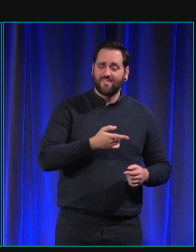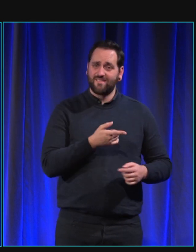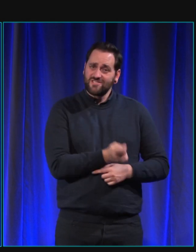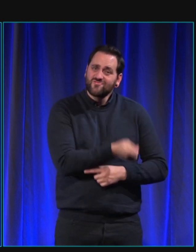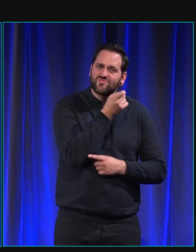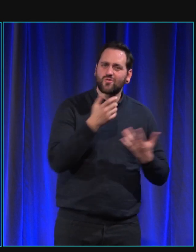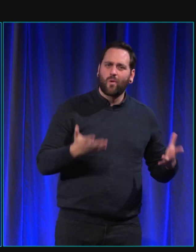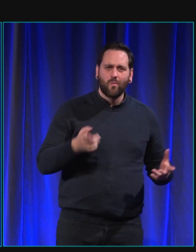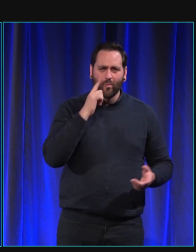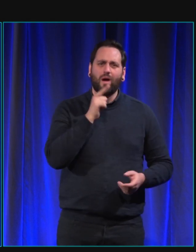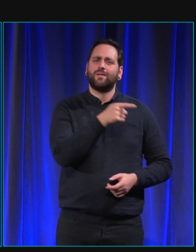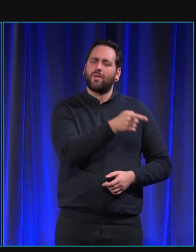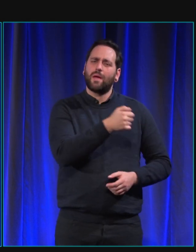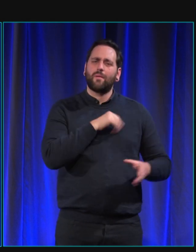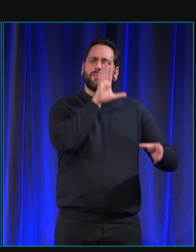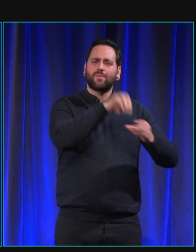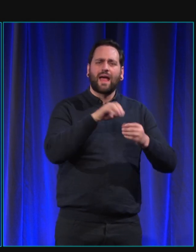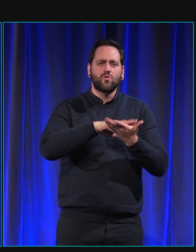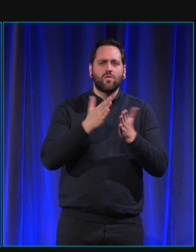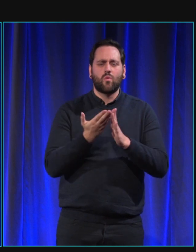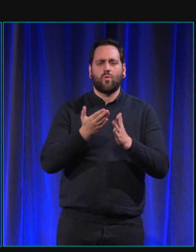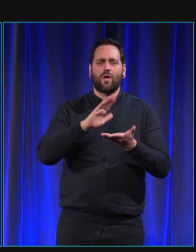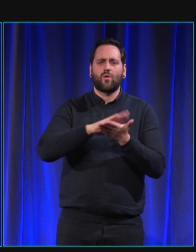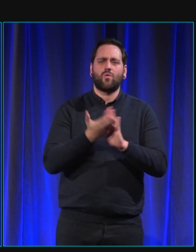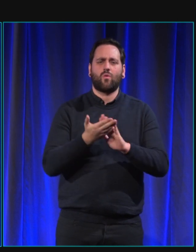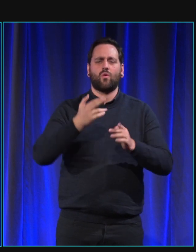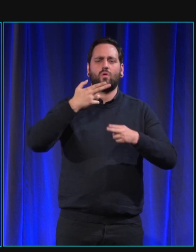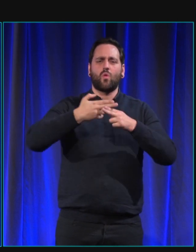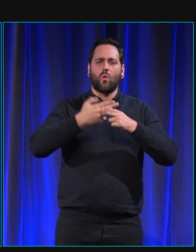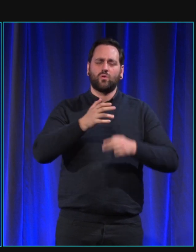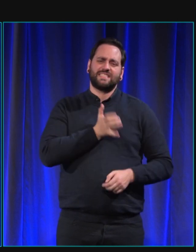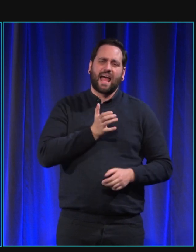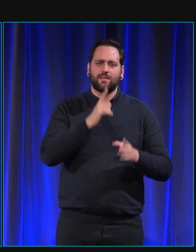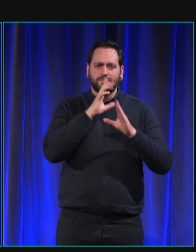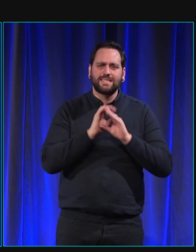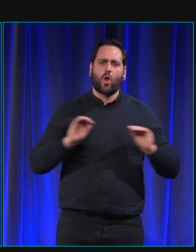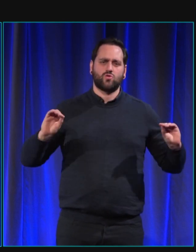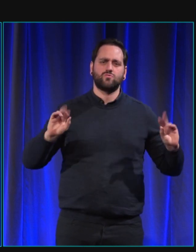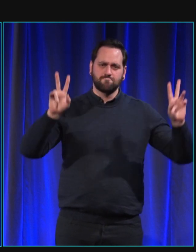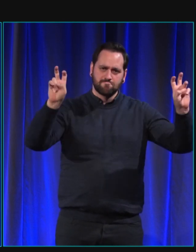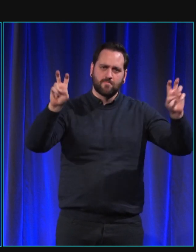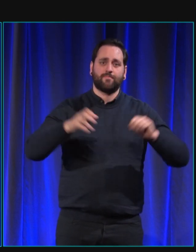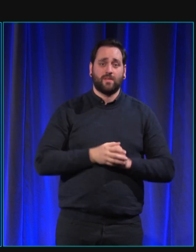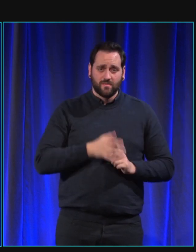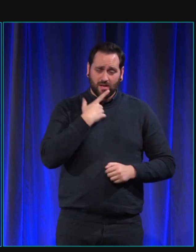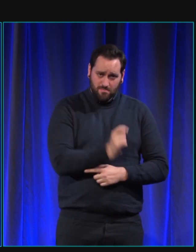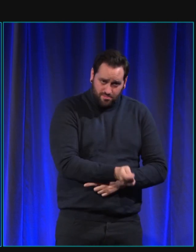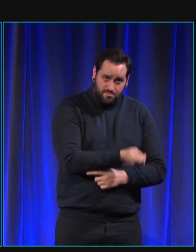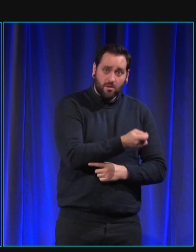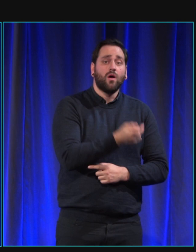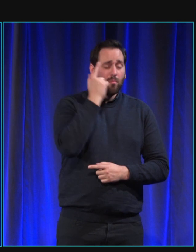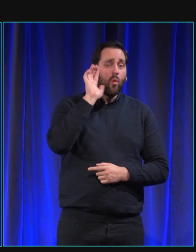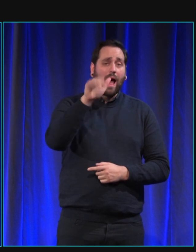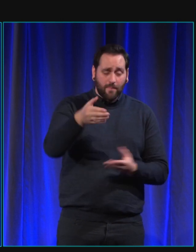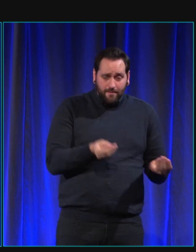pour l'association Les chiens du silence. Donc des chiens qui bénéficieront après à des personnes sourdes ou